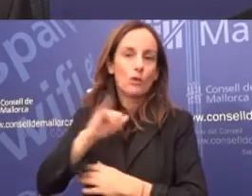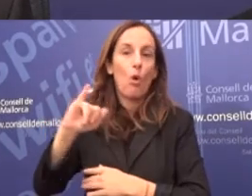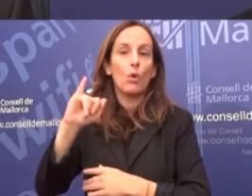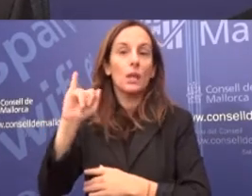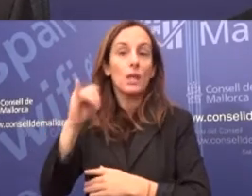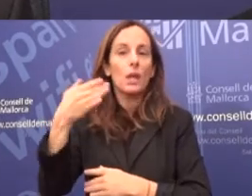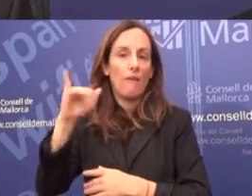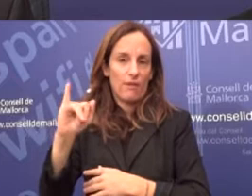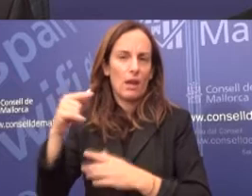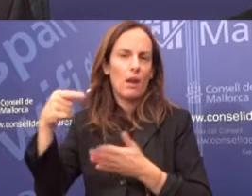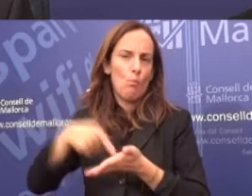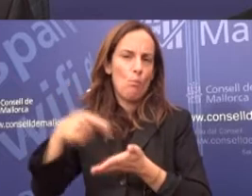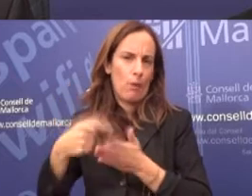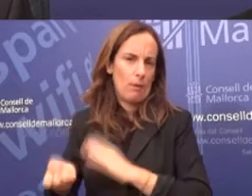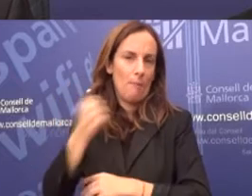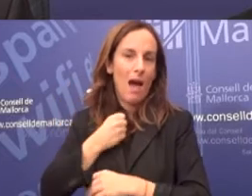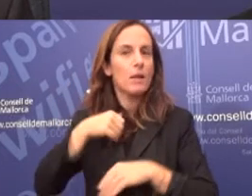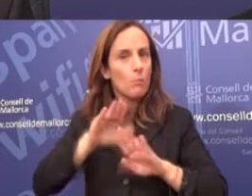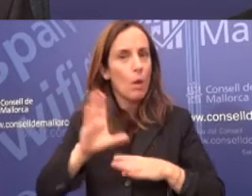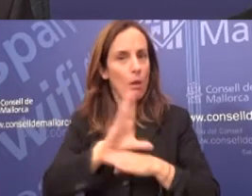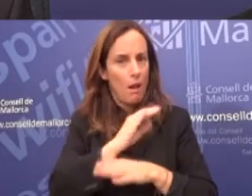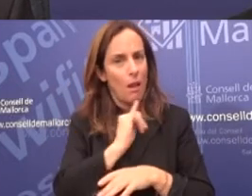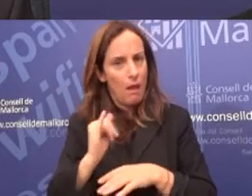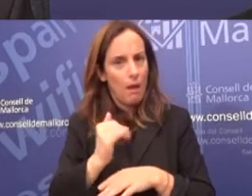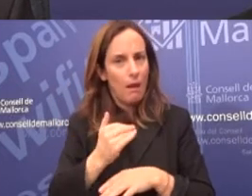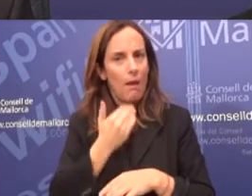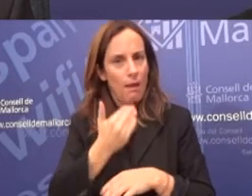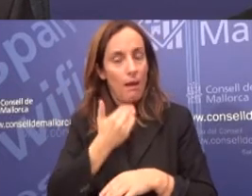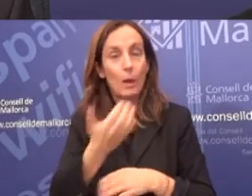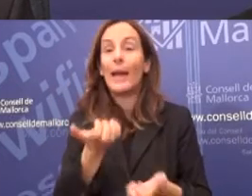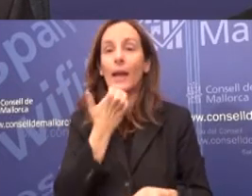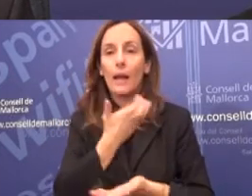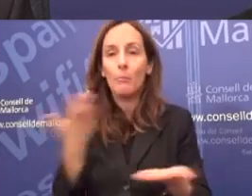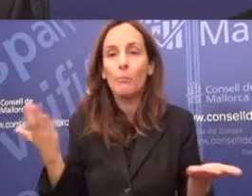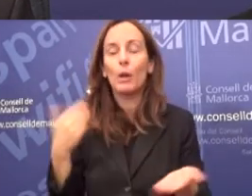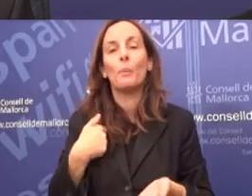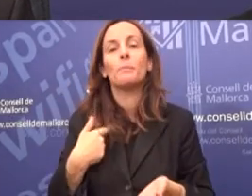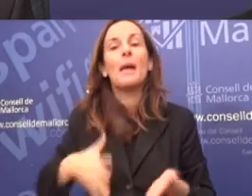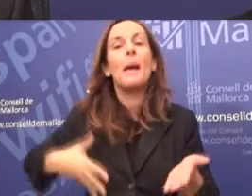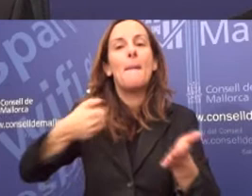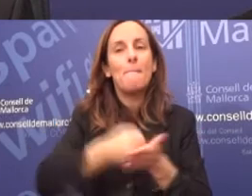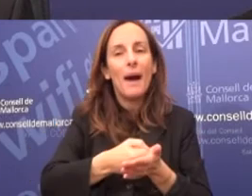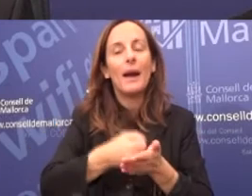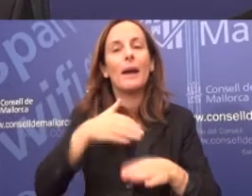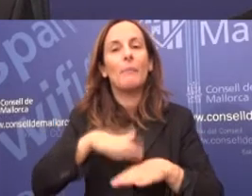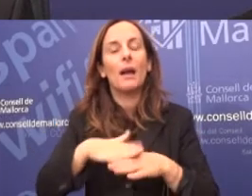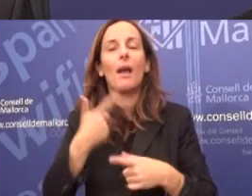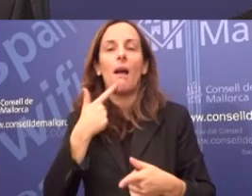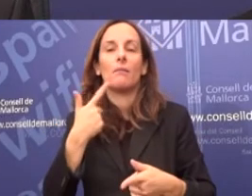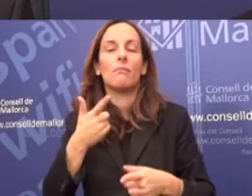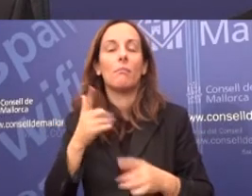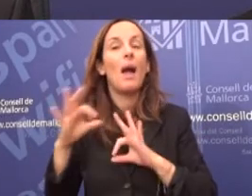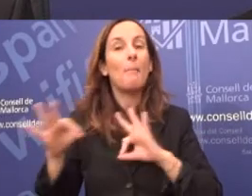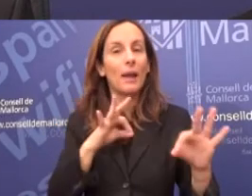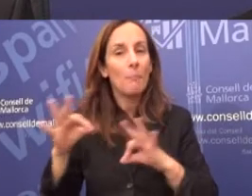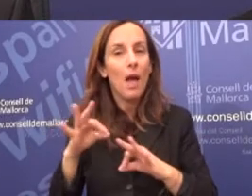però sí que n'hi ha, i n'hi ha diversos, per exemple, les taxes per les proves d'accés